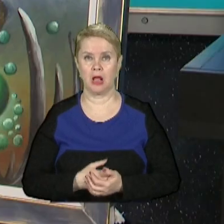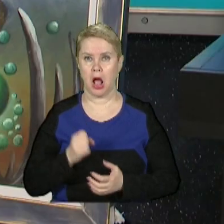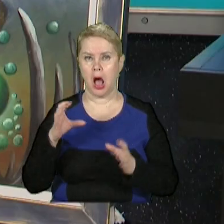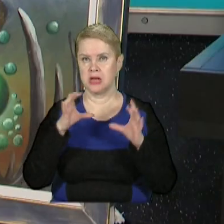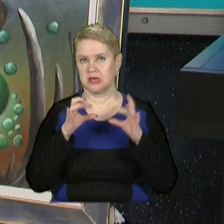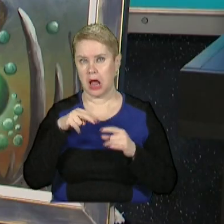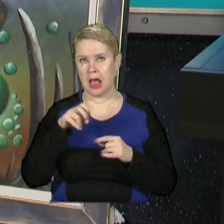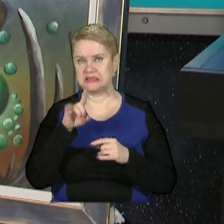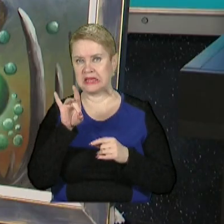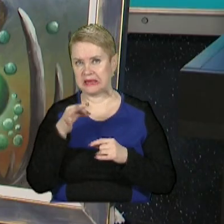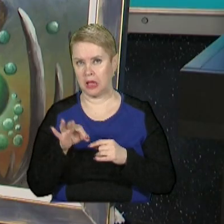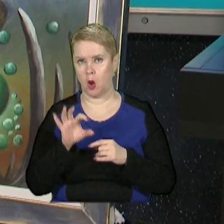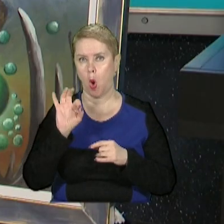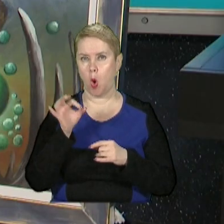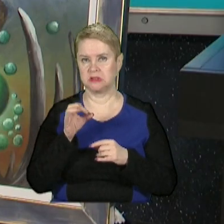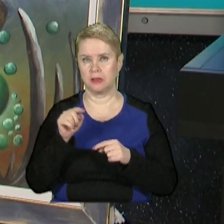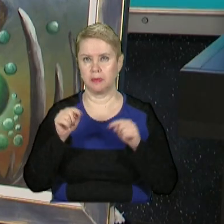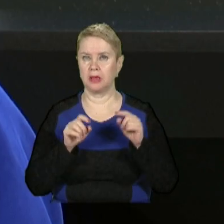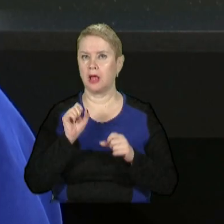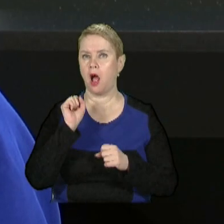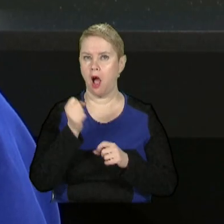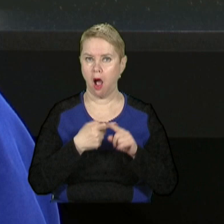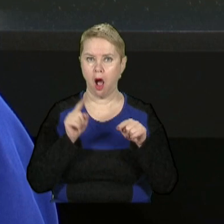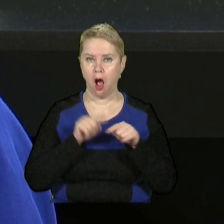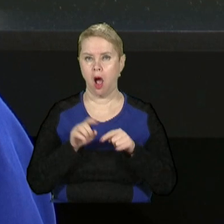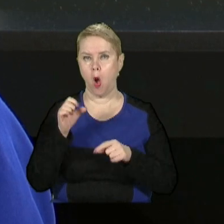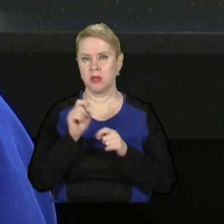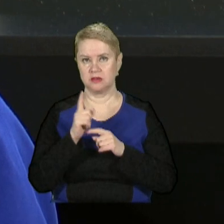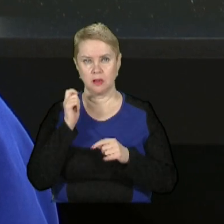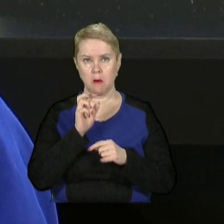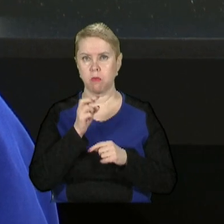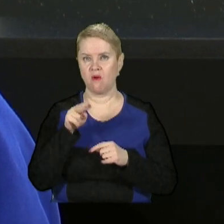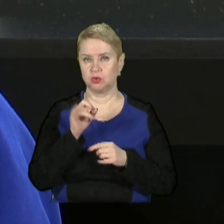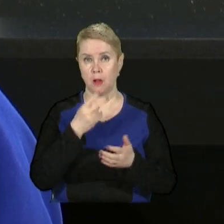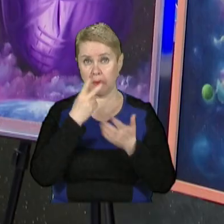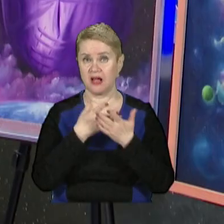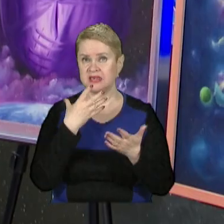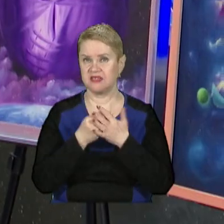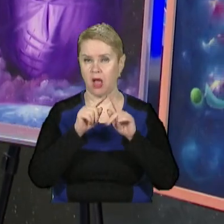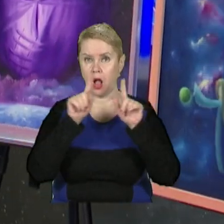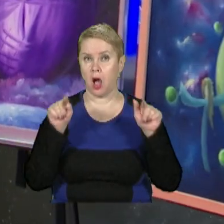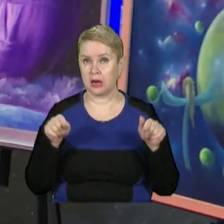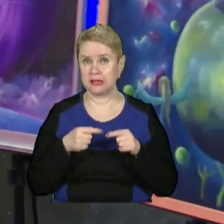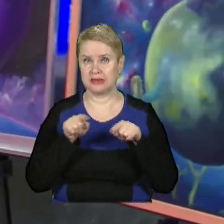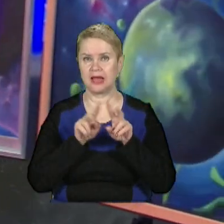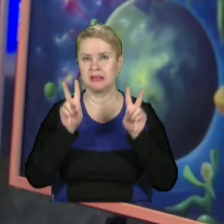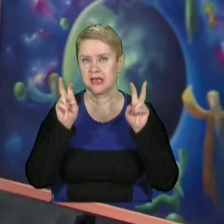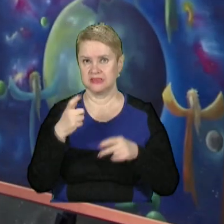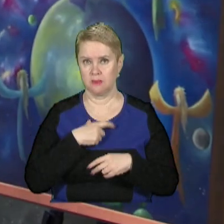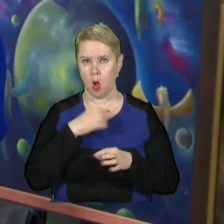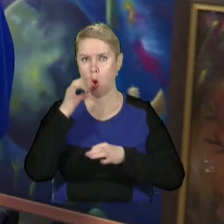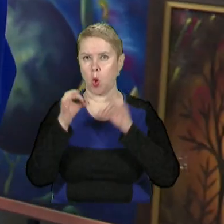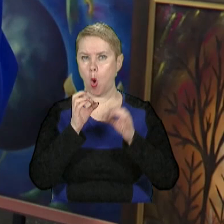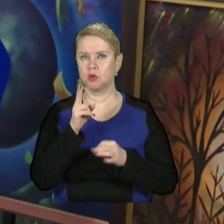Астероїд і лазетерій та осінь на планеті А. 11-річний Макс Бровченко показує свої картини та називає себе